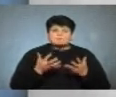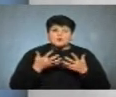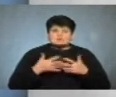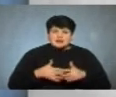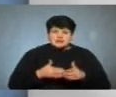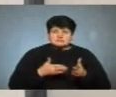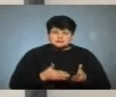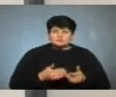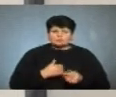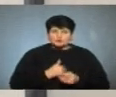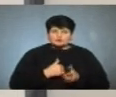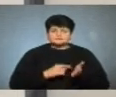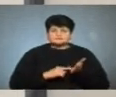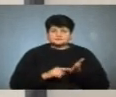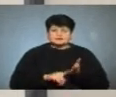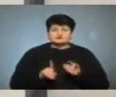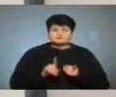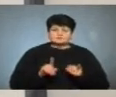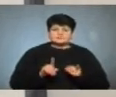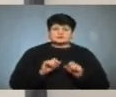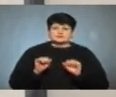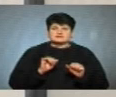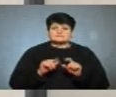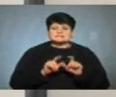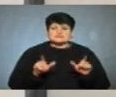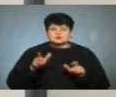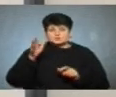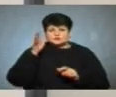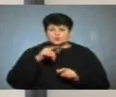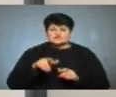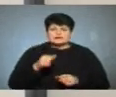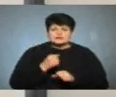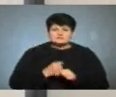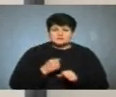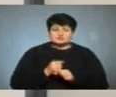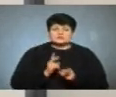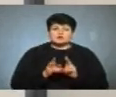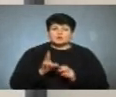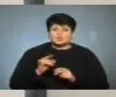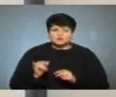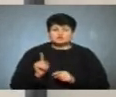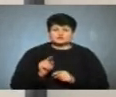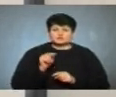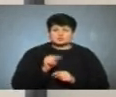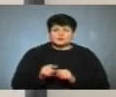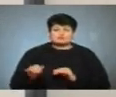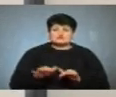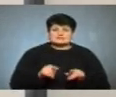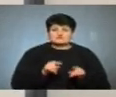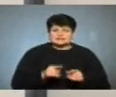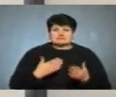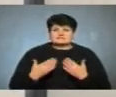Тому хочу десь наголосити для керівників закладів освіти, людей, які працюють саме на кухні, щоб до цього процесу вони